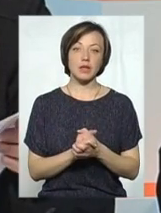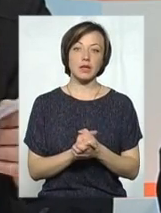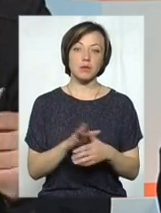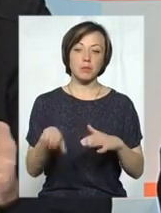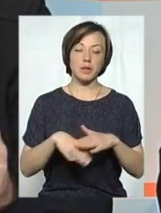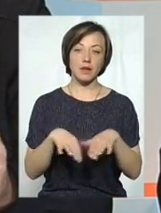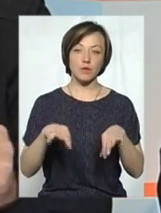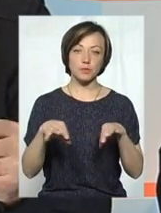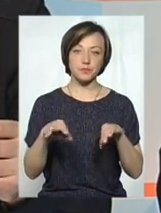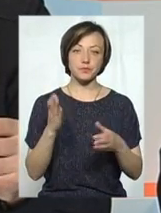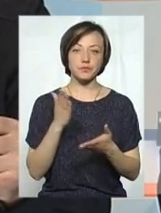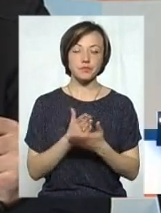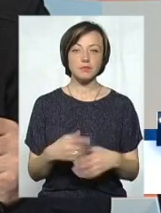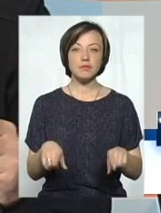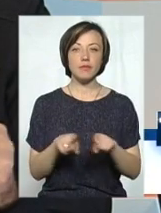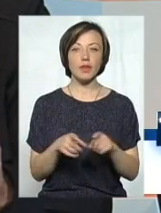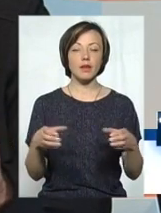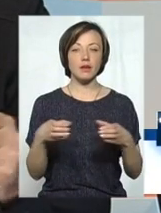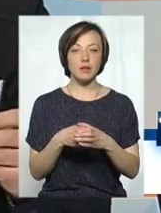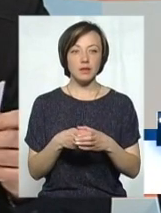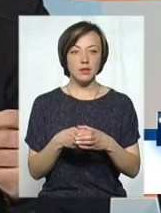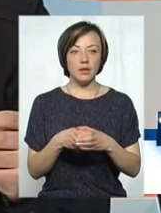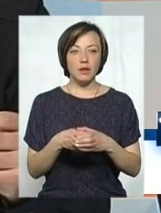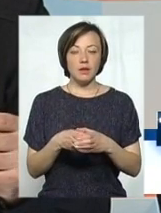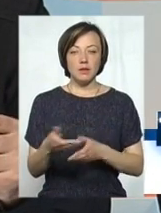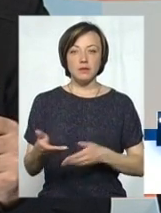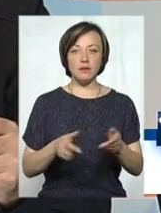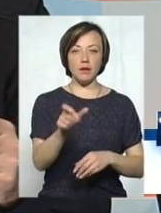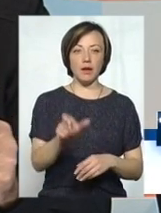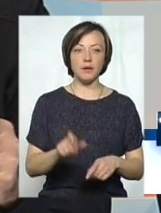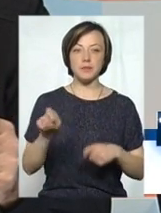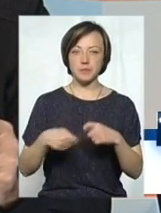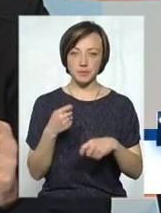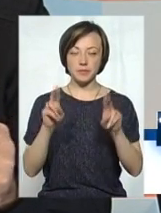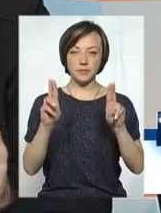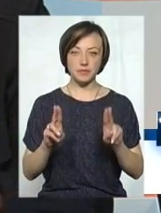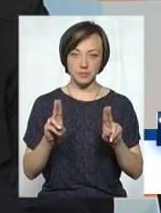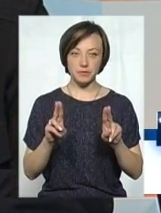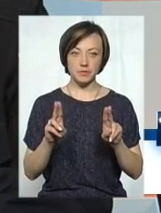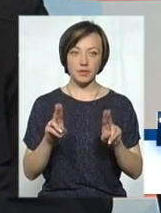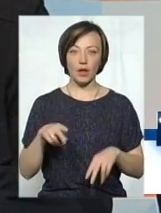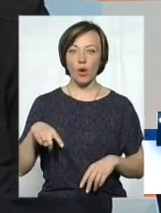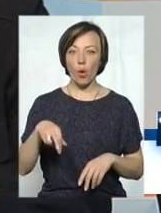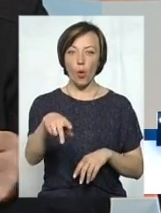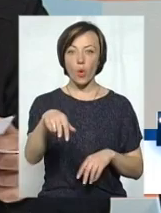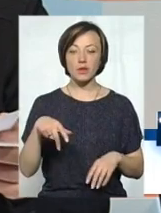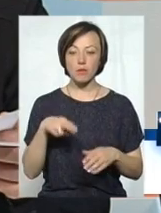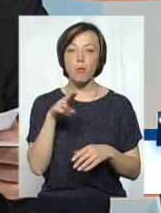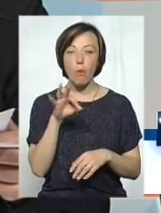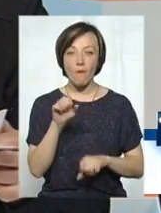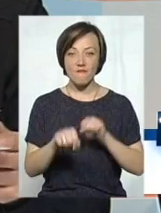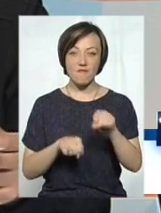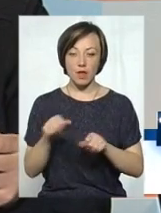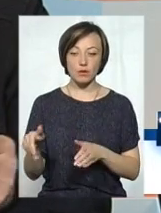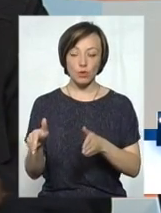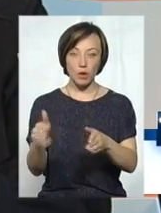автомобіль, в нас ще є така категорія пішоходів, яка порушує теж правила і ходить по велодоріжкам. І тому в